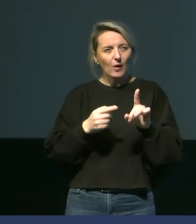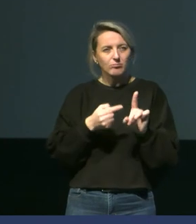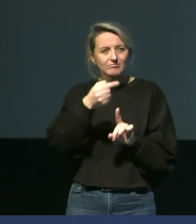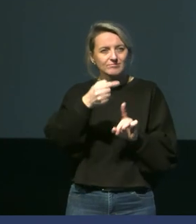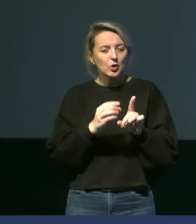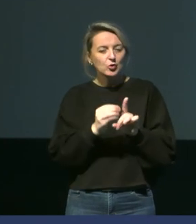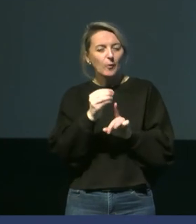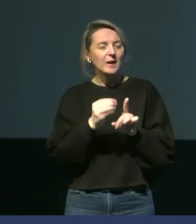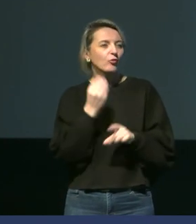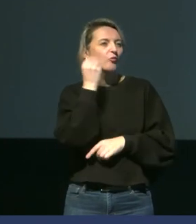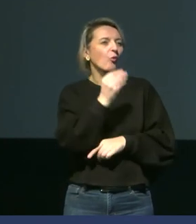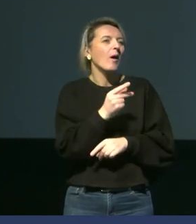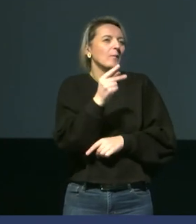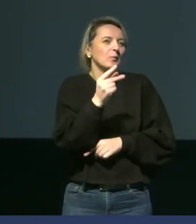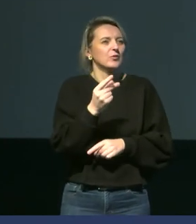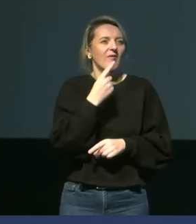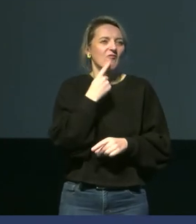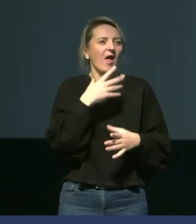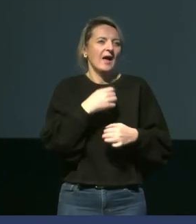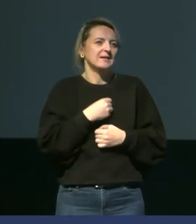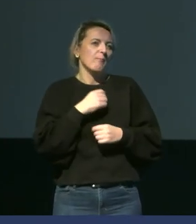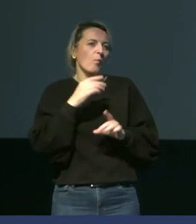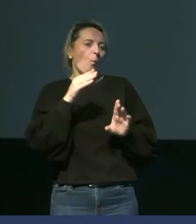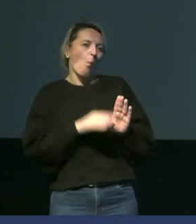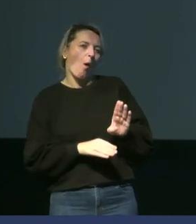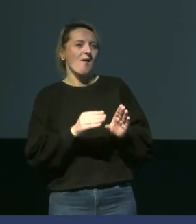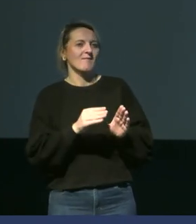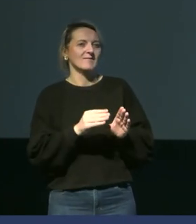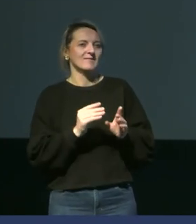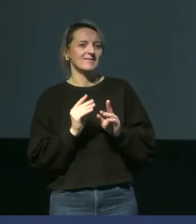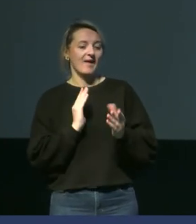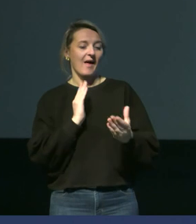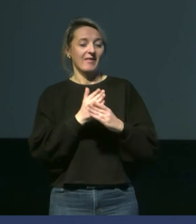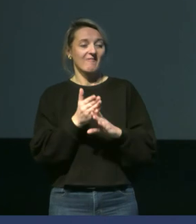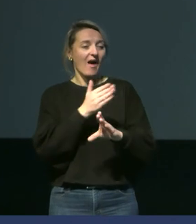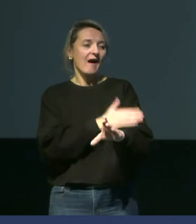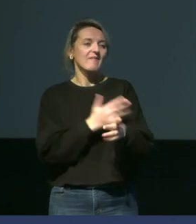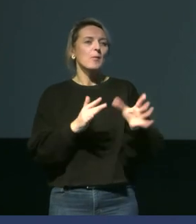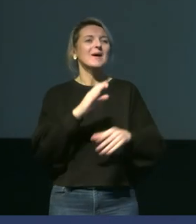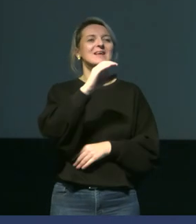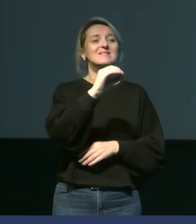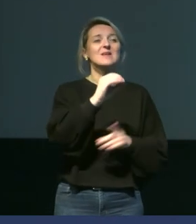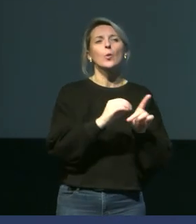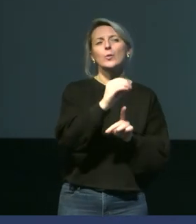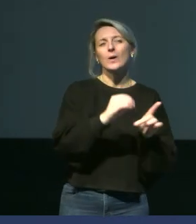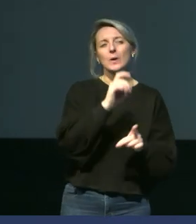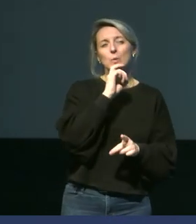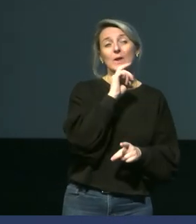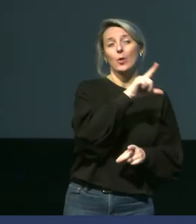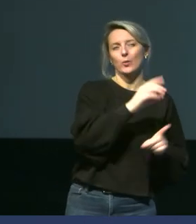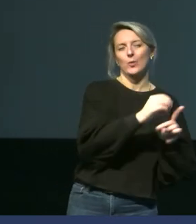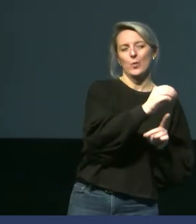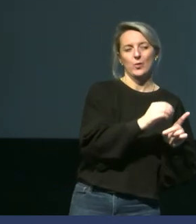l'air qui est plus froide. Elle intervient finalement plutôt à une température de l'air autour de 0 degré. Donc, si on superpose